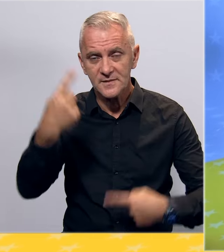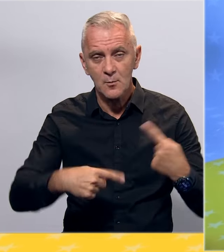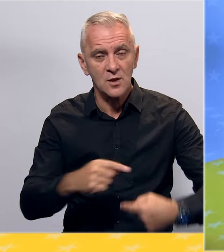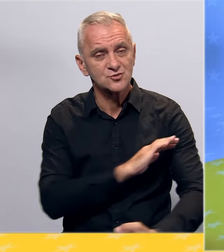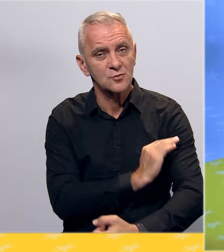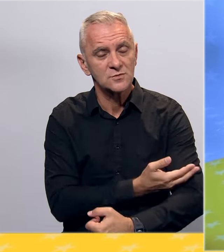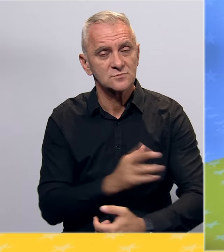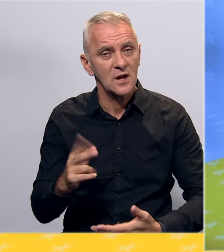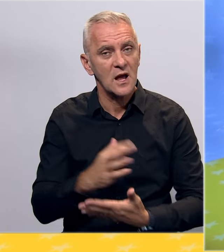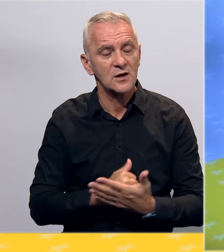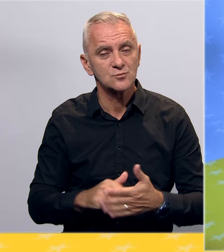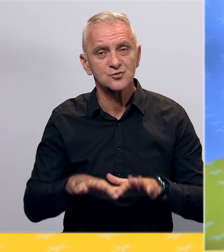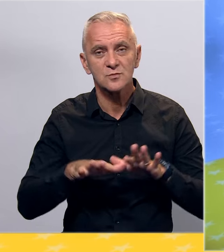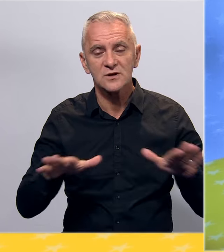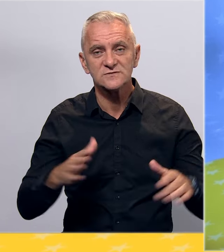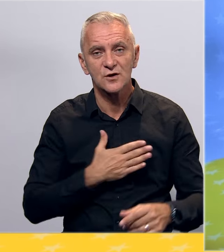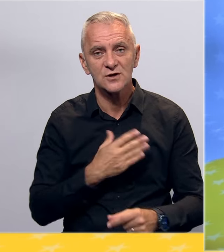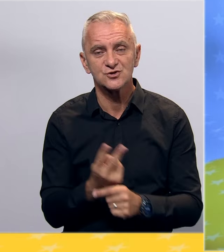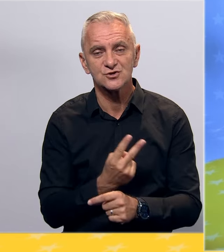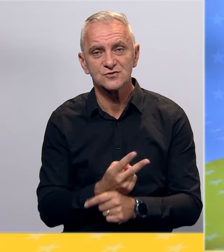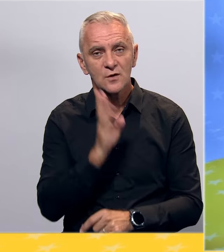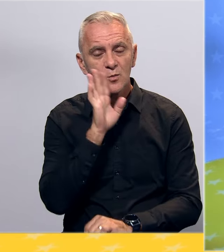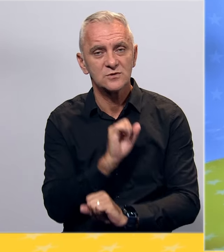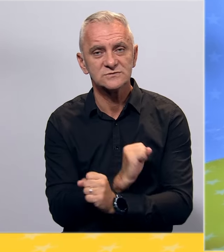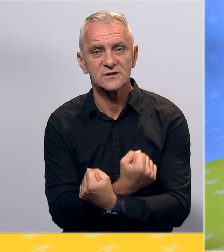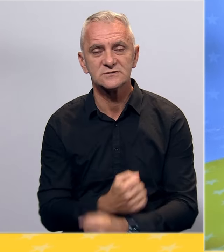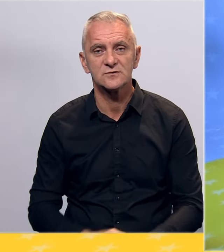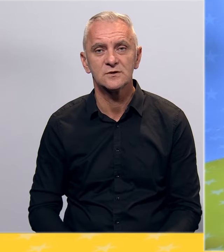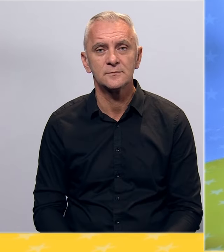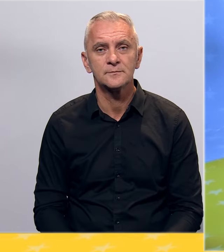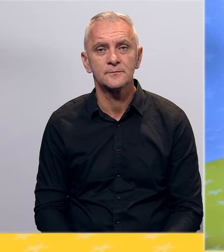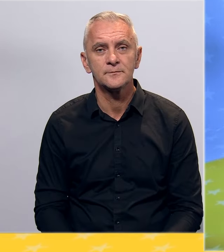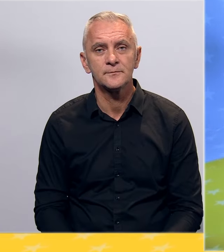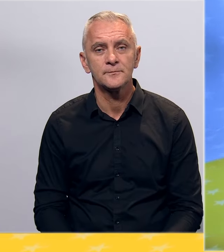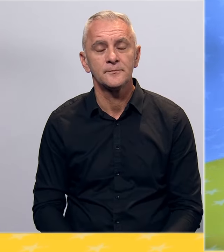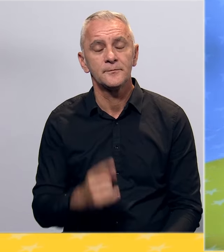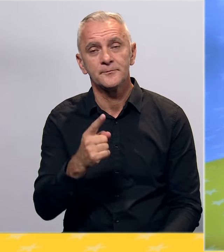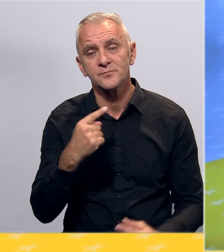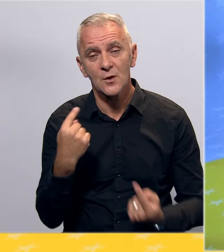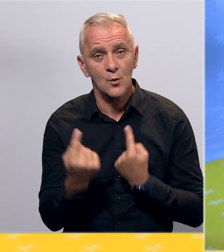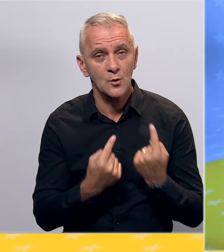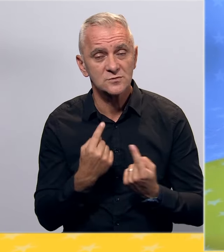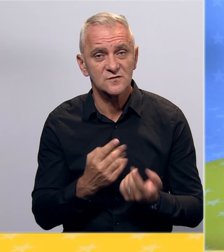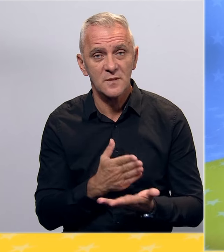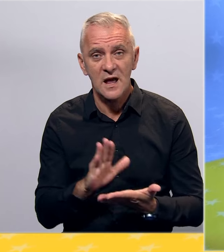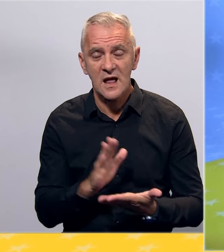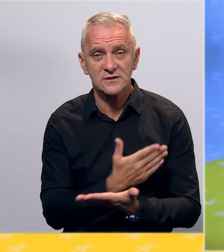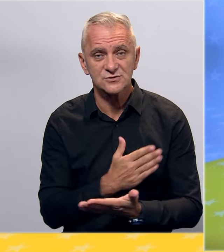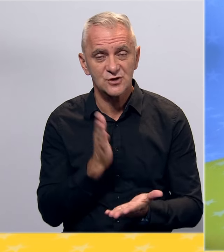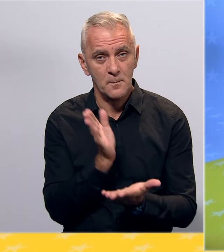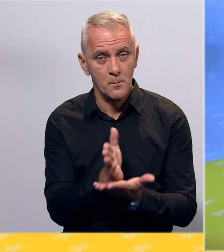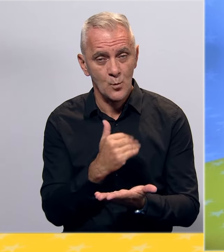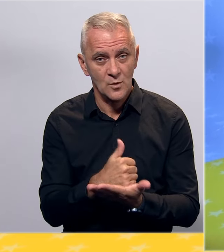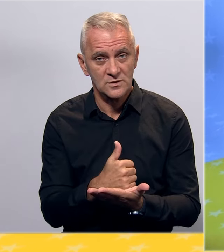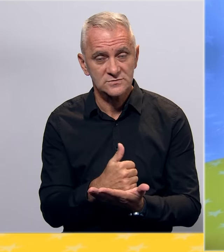jačanju ekonomskom razvoju naše države Bosne i Hercegovine. U uslovima etničke podijeljenosti